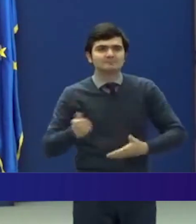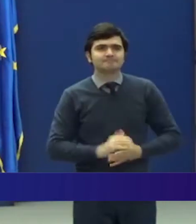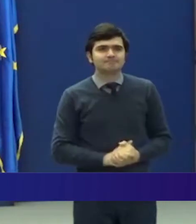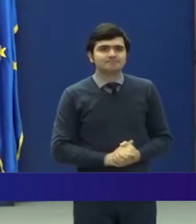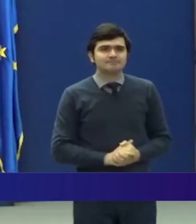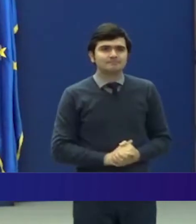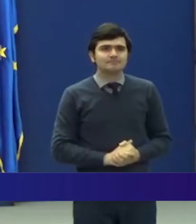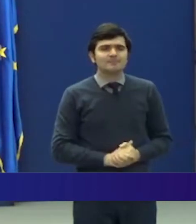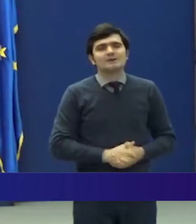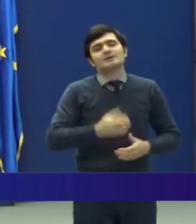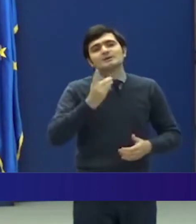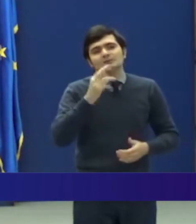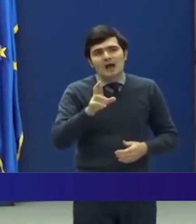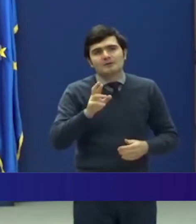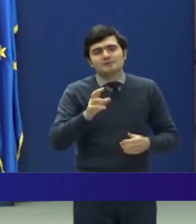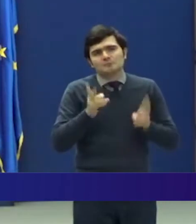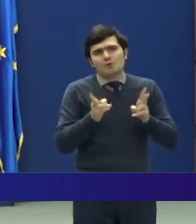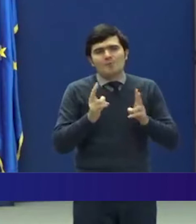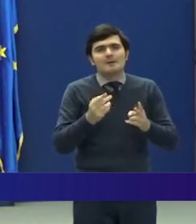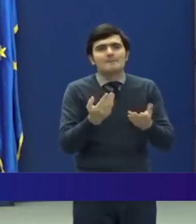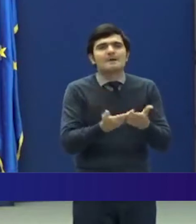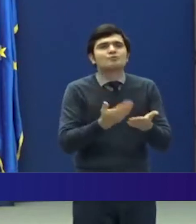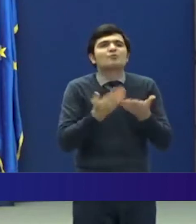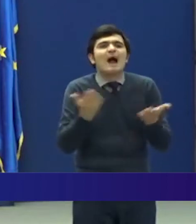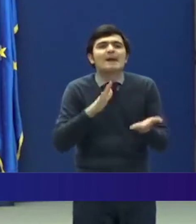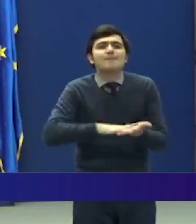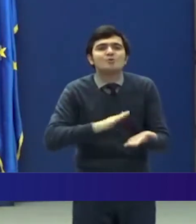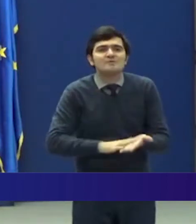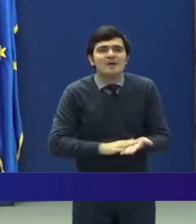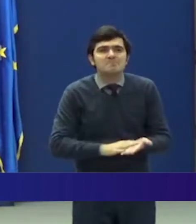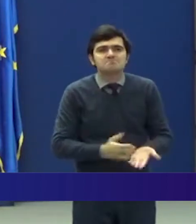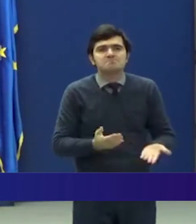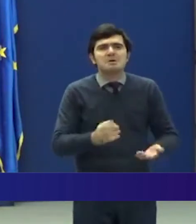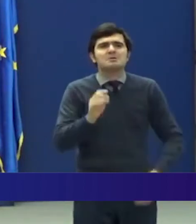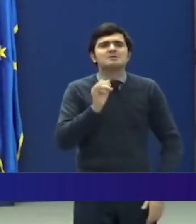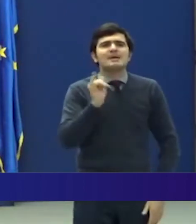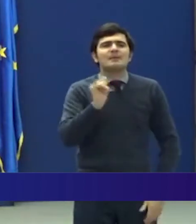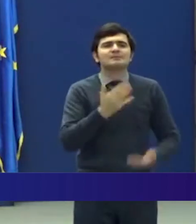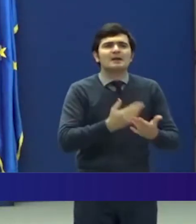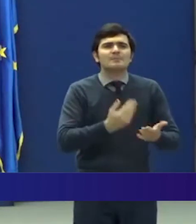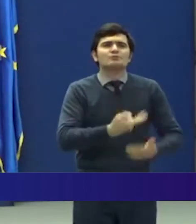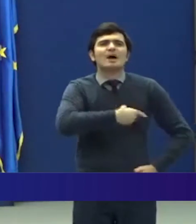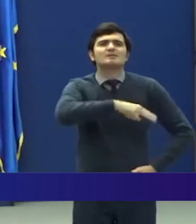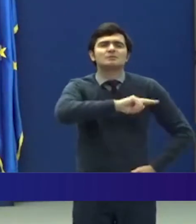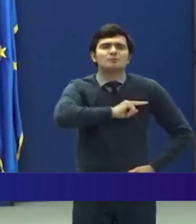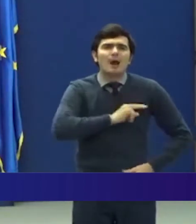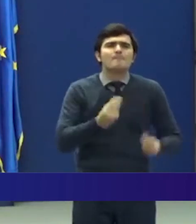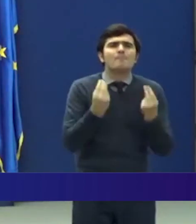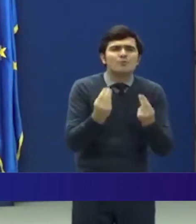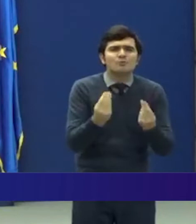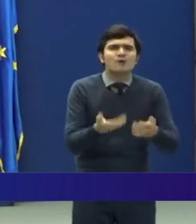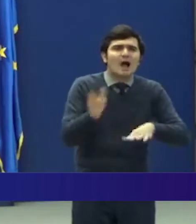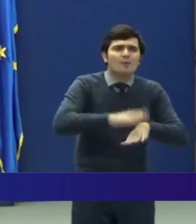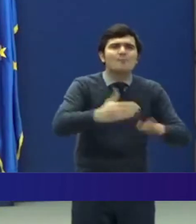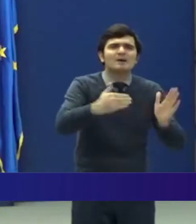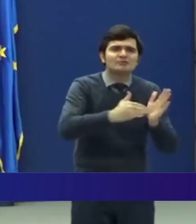În, evident, următoarele motive. Deplasarea pentru asigurarea de bunuri care acoperă necesitățile